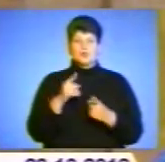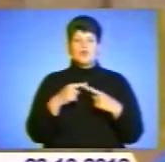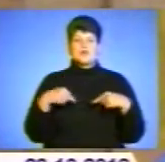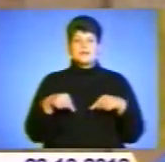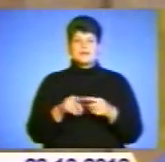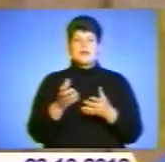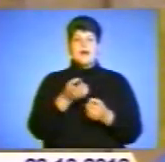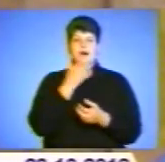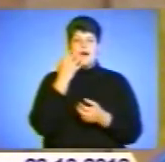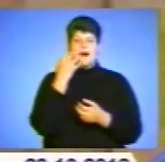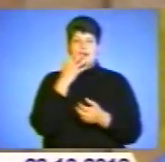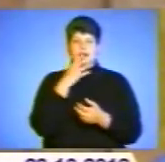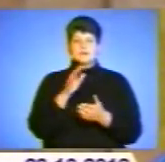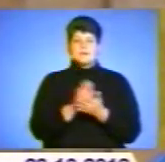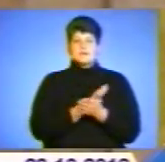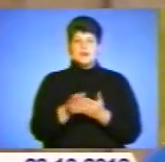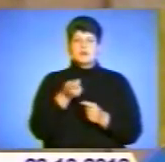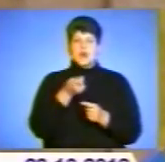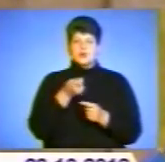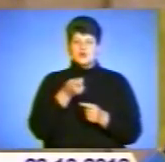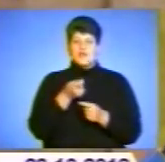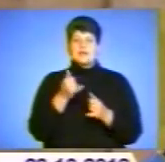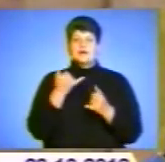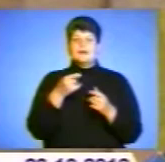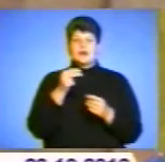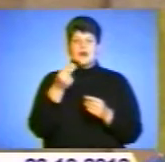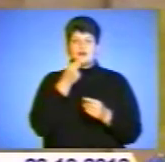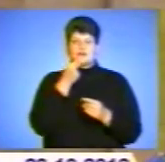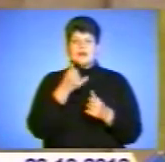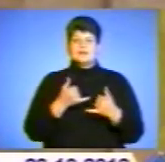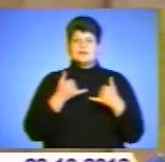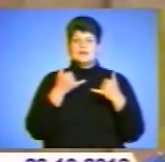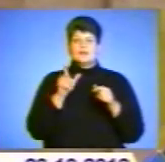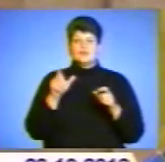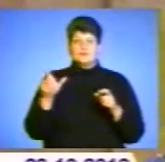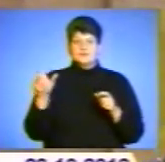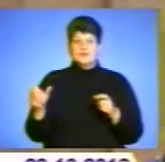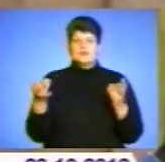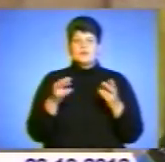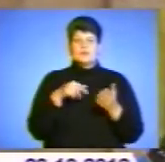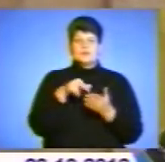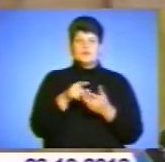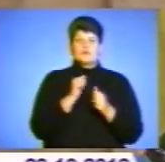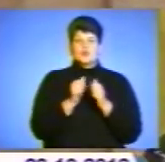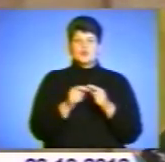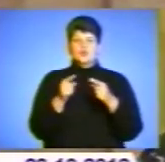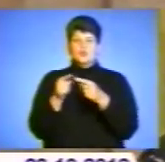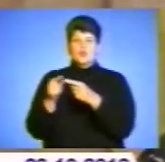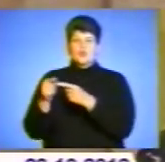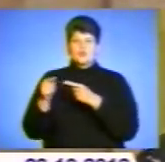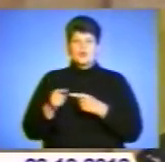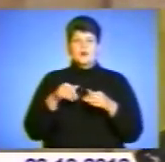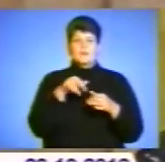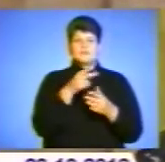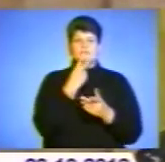гаряче, безплатне гаряче харчування для жителів, тому що треба обійти кожну точку, треба, звичайно, люди змерзнуть,